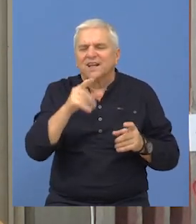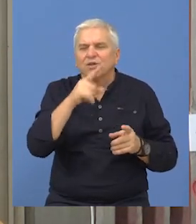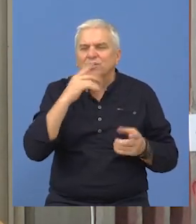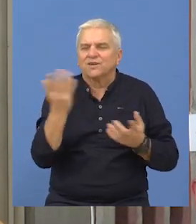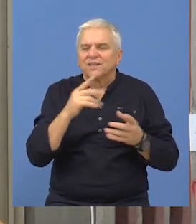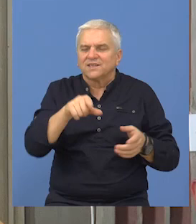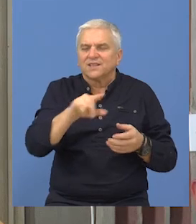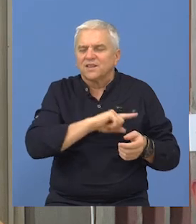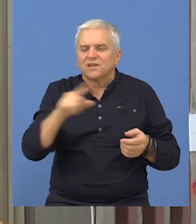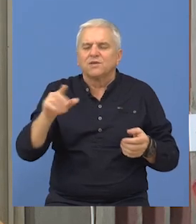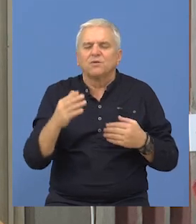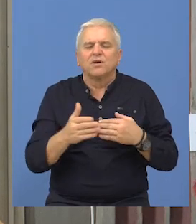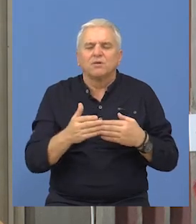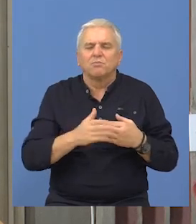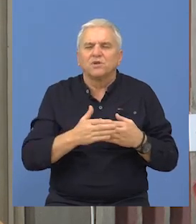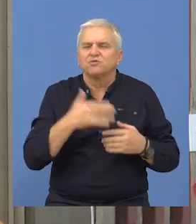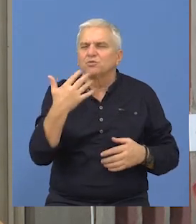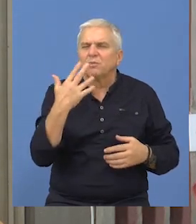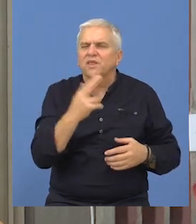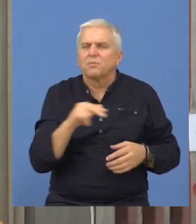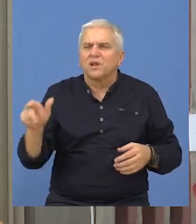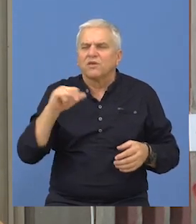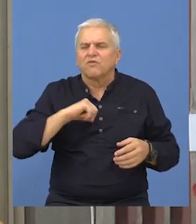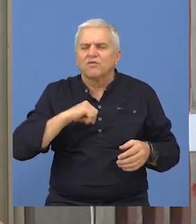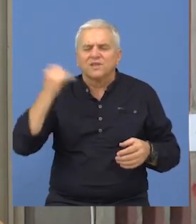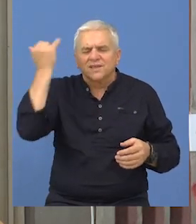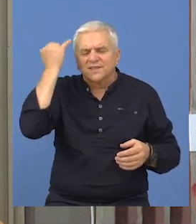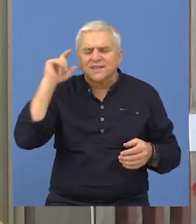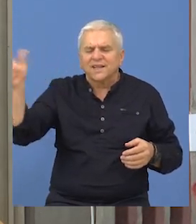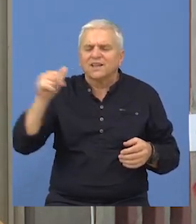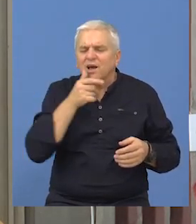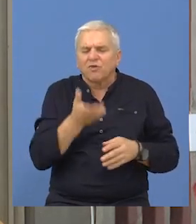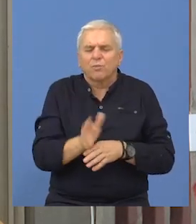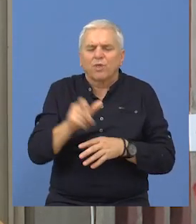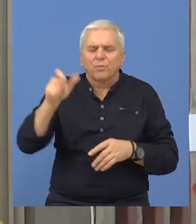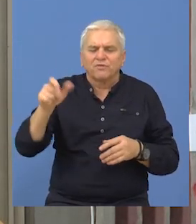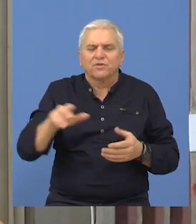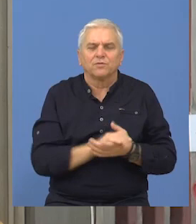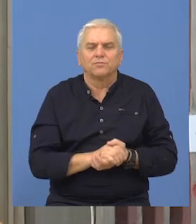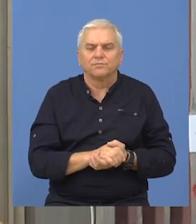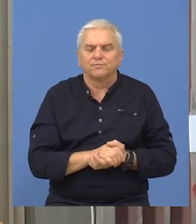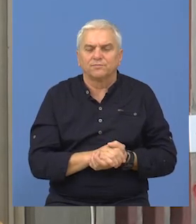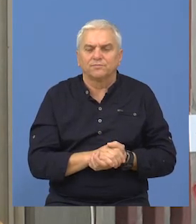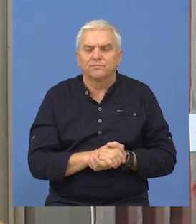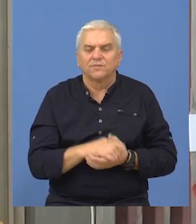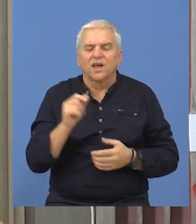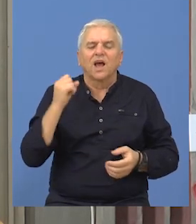Petrova selu, gdje dobijamo gotovo 50 milijona dinara od pokresnog sekretarijata za prle prirode. Zatim,